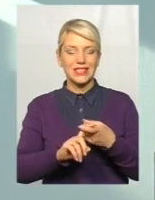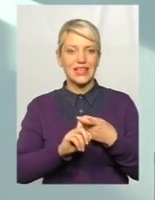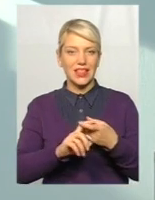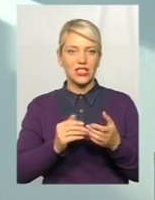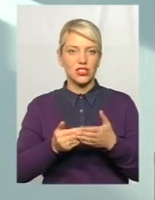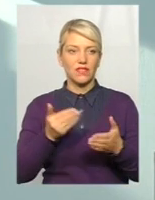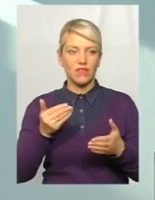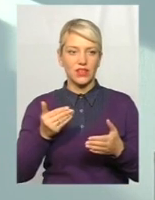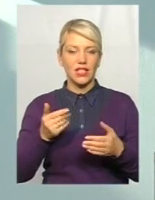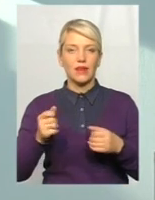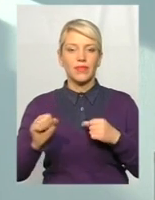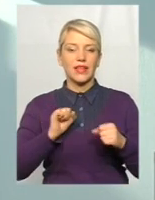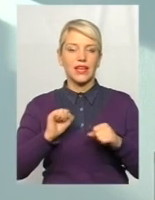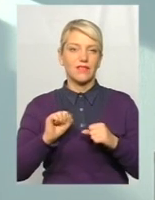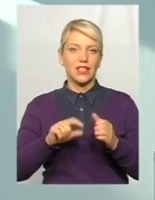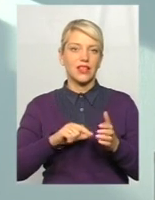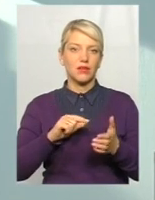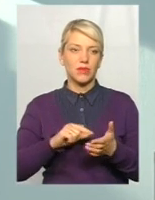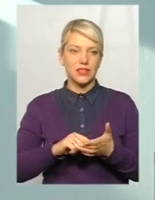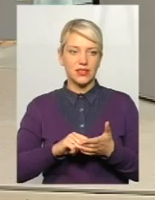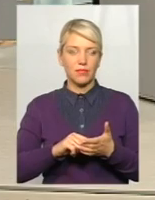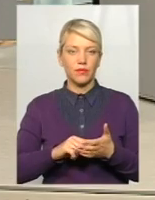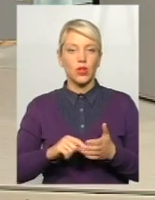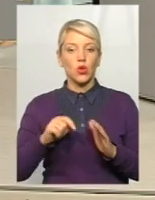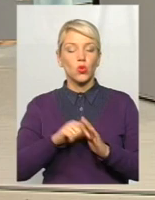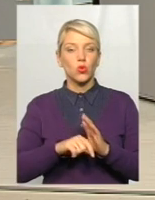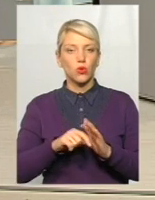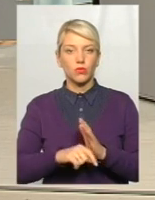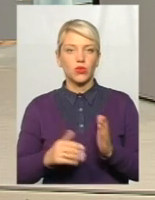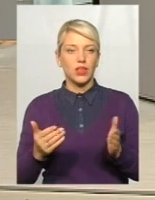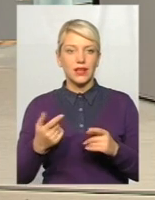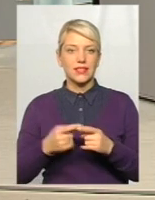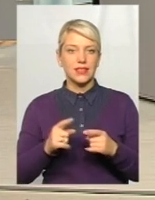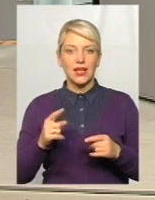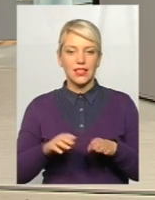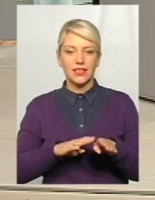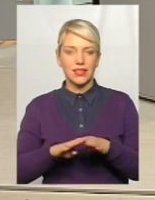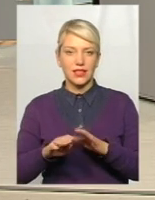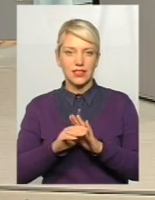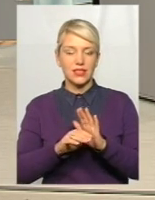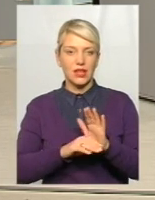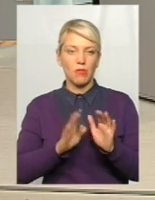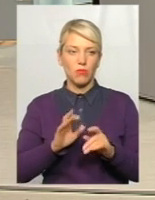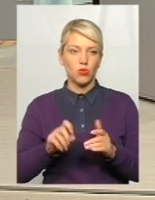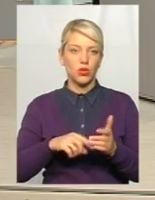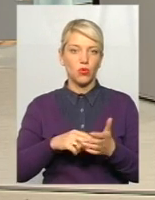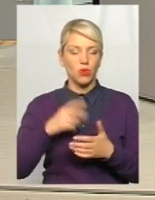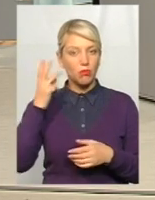керівників міста, так? Так. Тобто, то яка ж ця єдина система буде у Хмельницького?